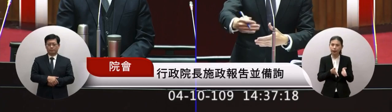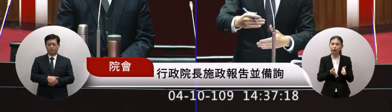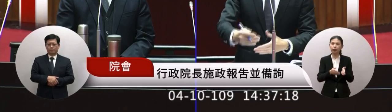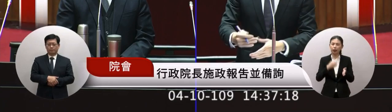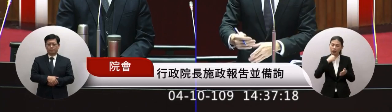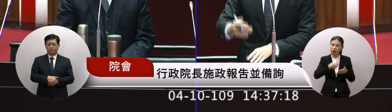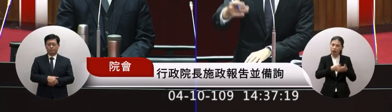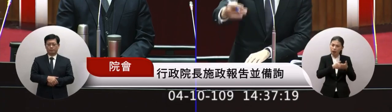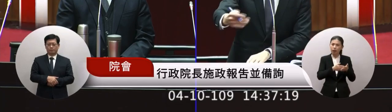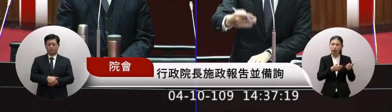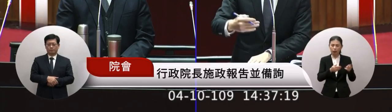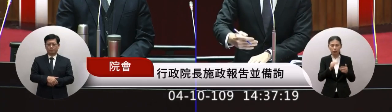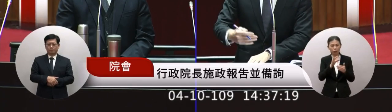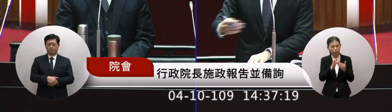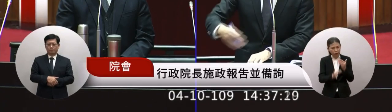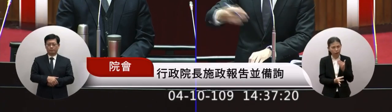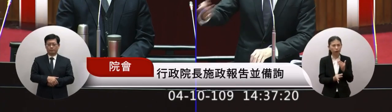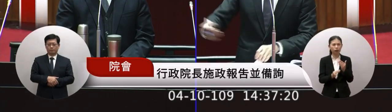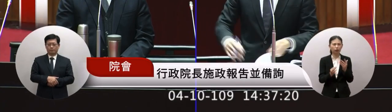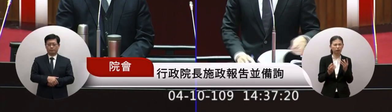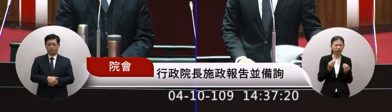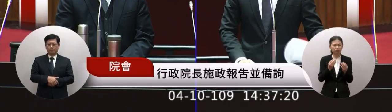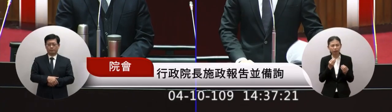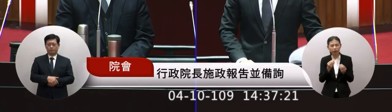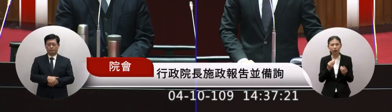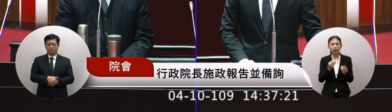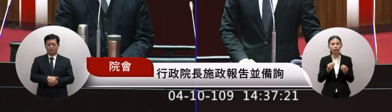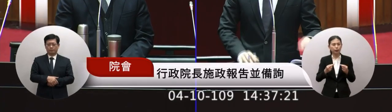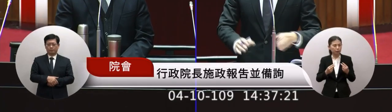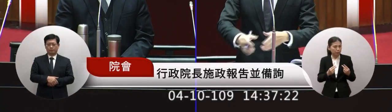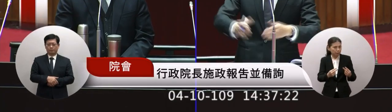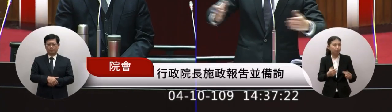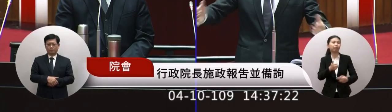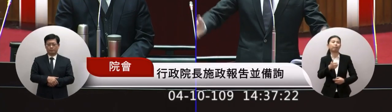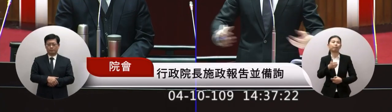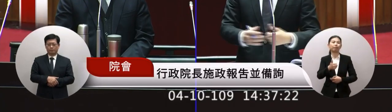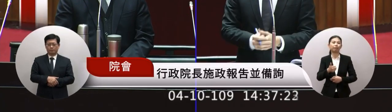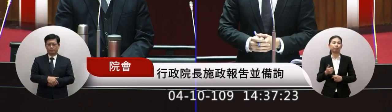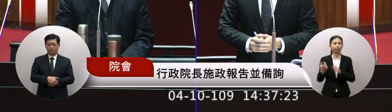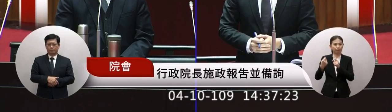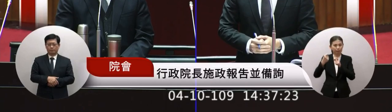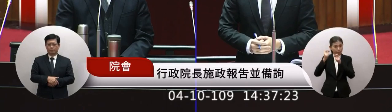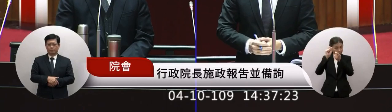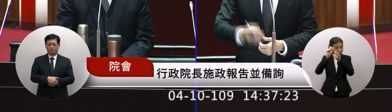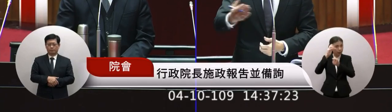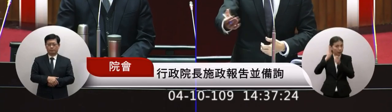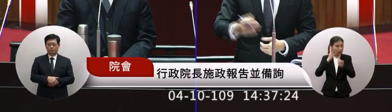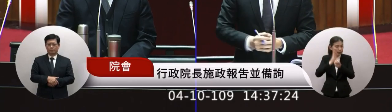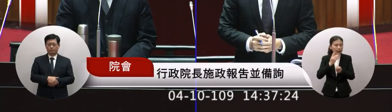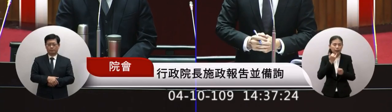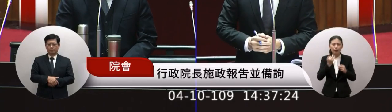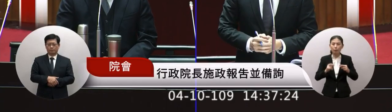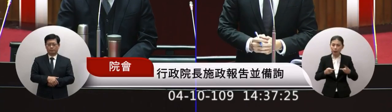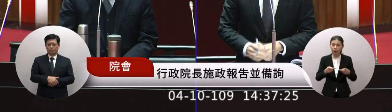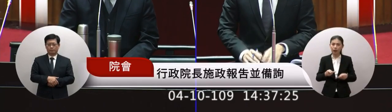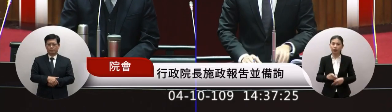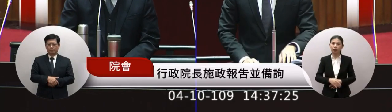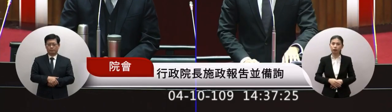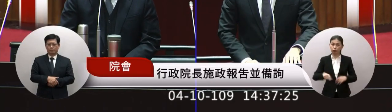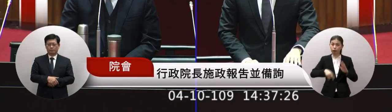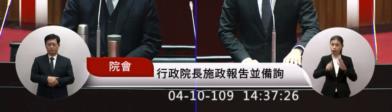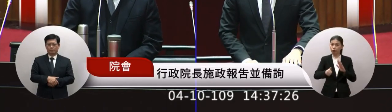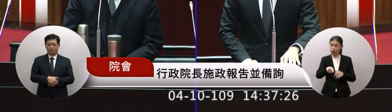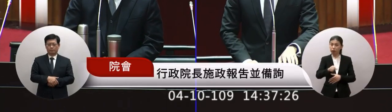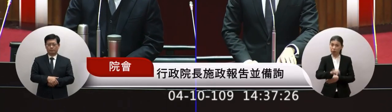來去請點說還有哪一些我們可以來去再來處理一下這四年可以來去調整一下是不是可以請議長